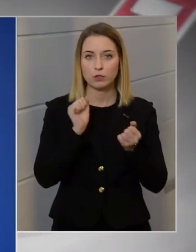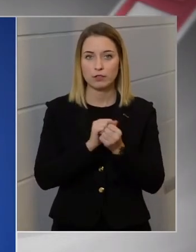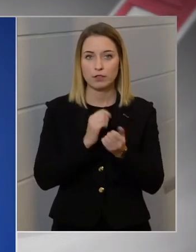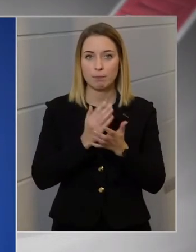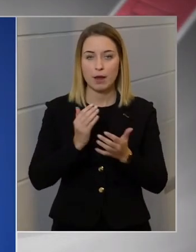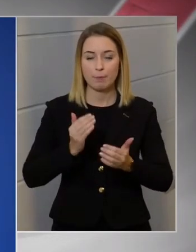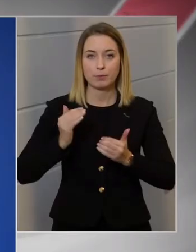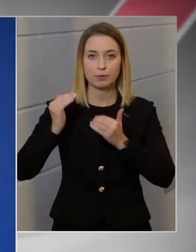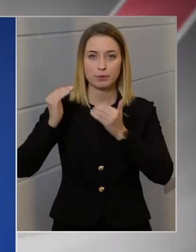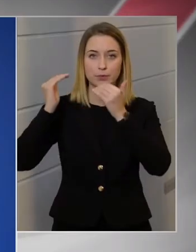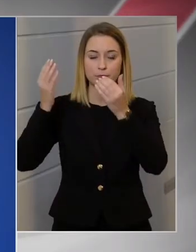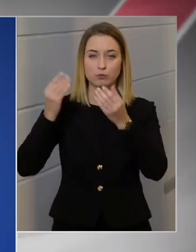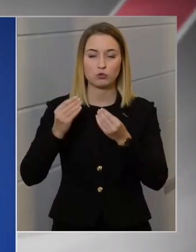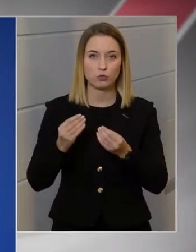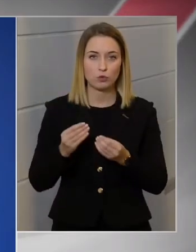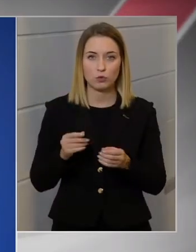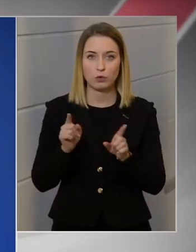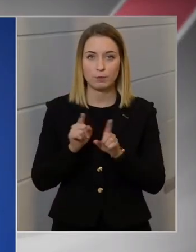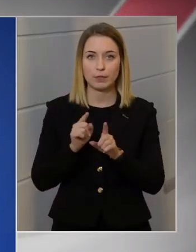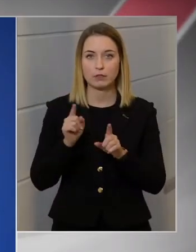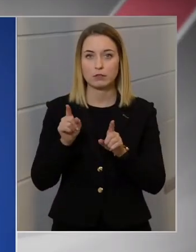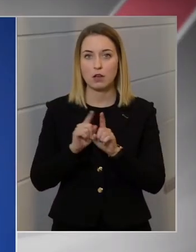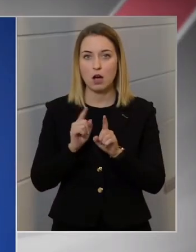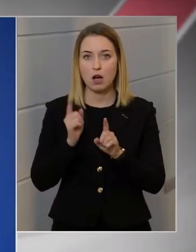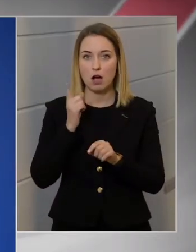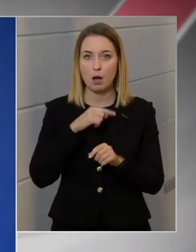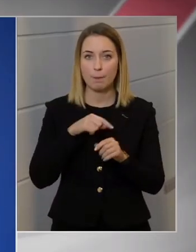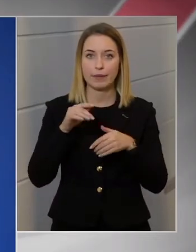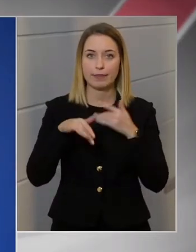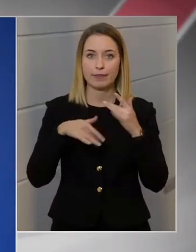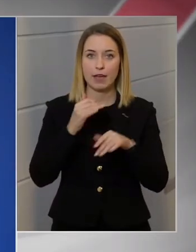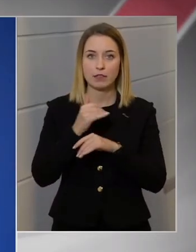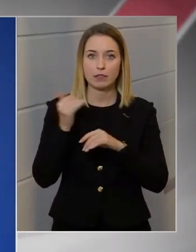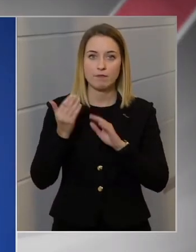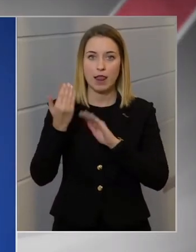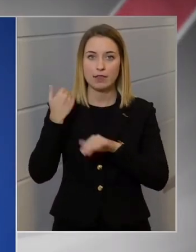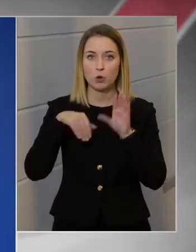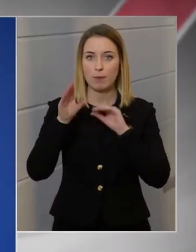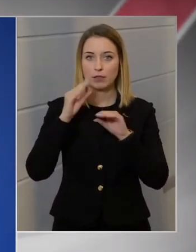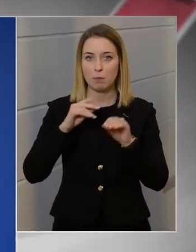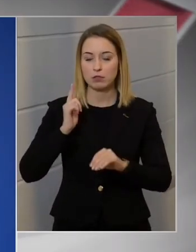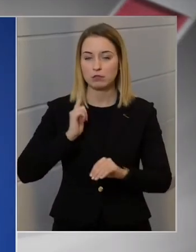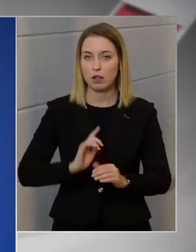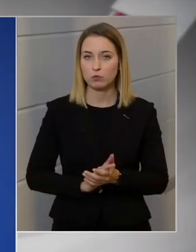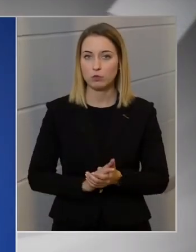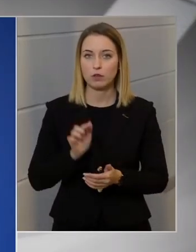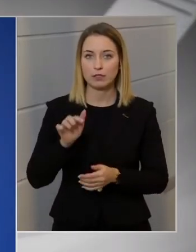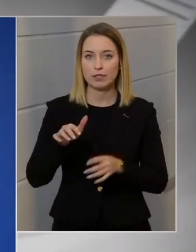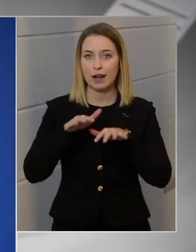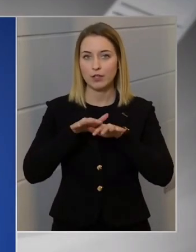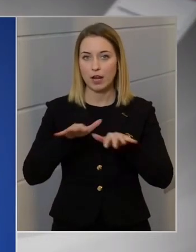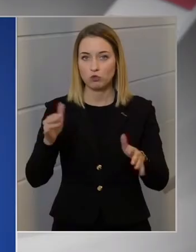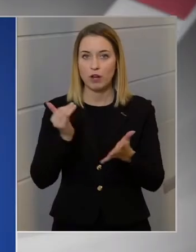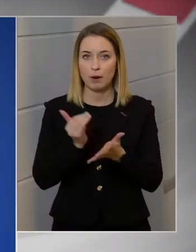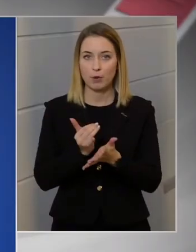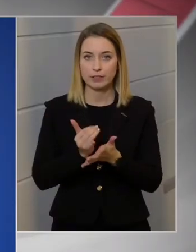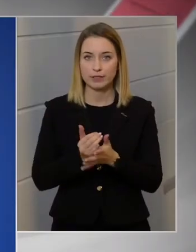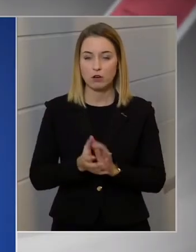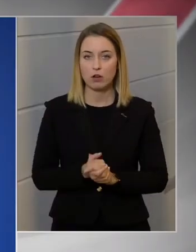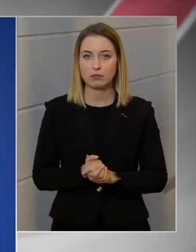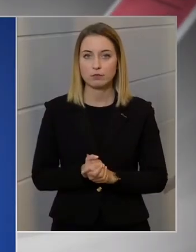sokszorosára nőtt azzal szemben, ami néhány évvel ezelőtt megtabasztalható volt. Ez általánosságban igaz.